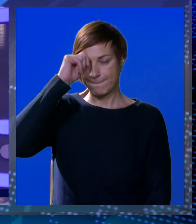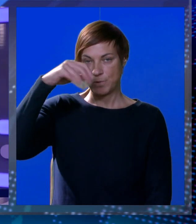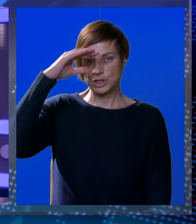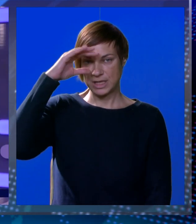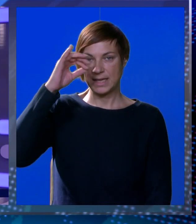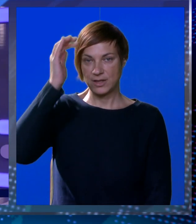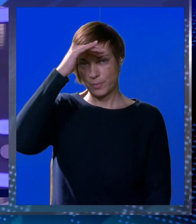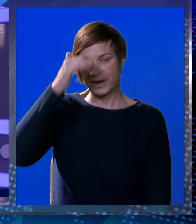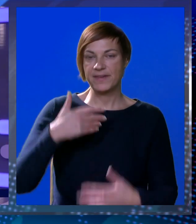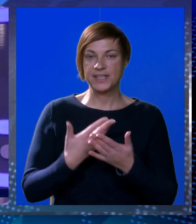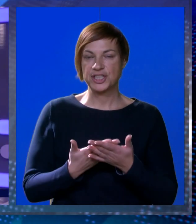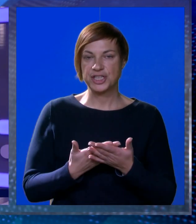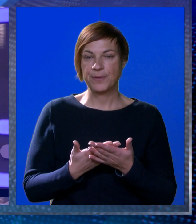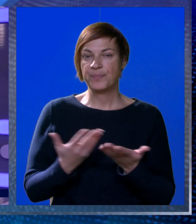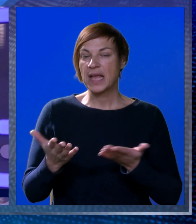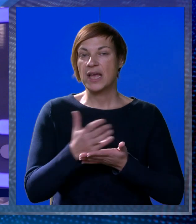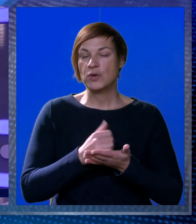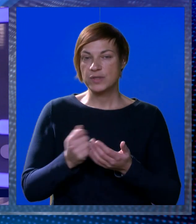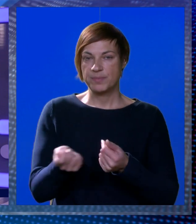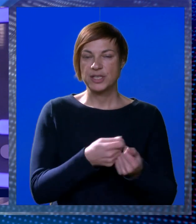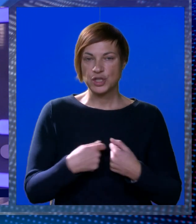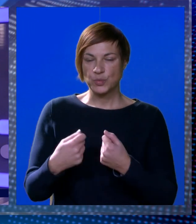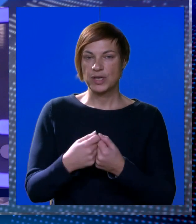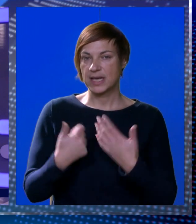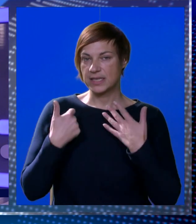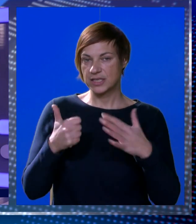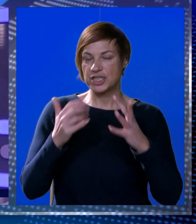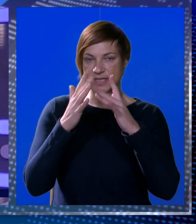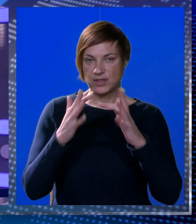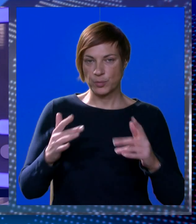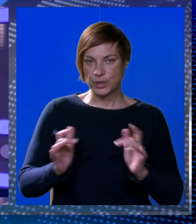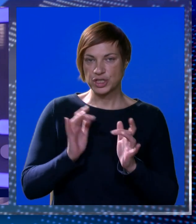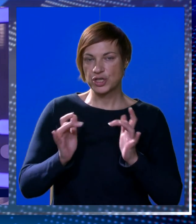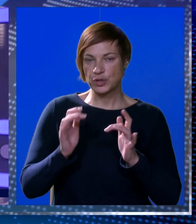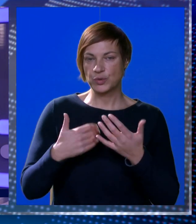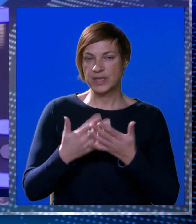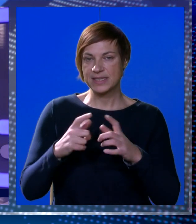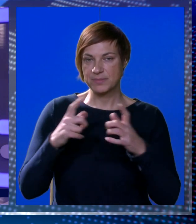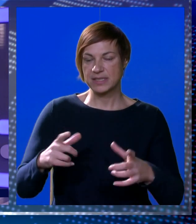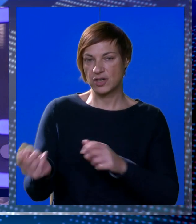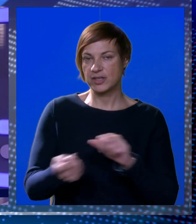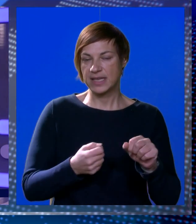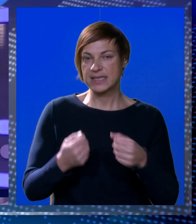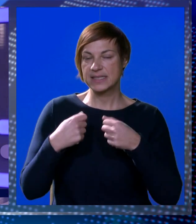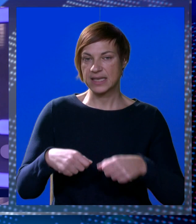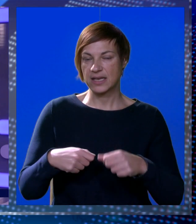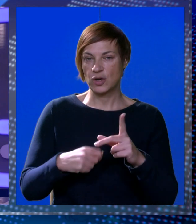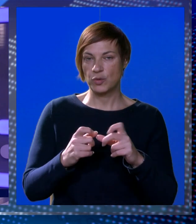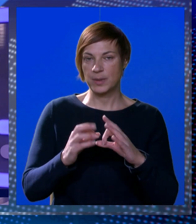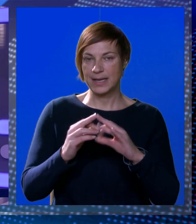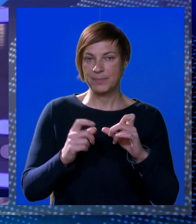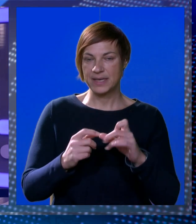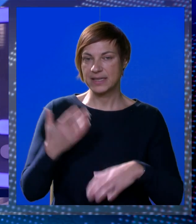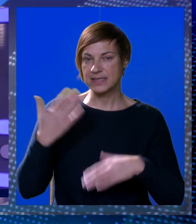Poštovani gledateli, dobran večer. Uspješnom organizacijom šestog božišnog turnira, stavnotenjski klub Libertas